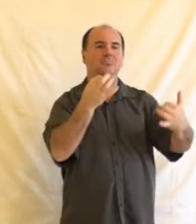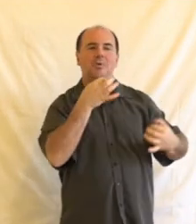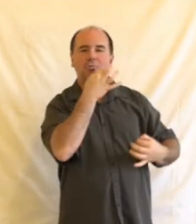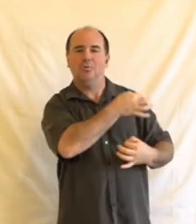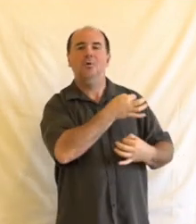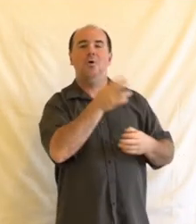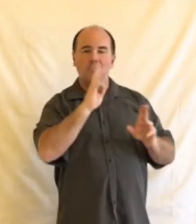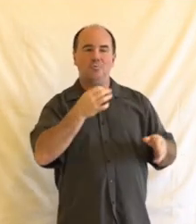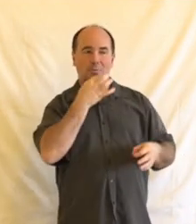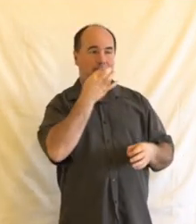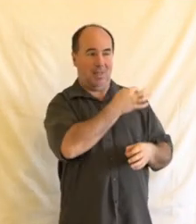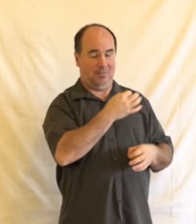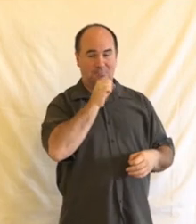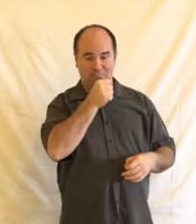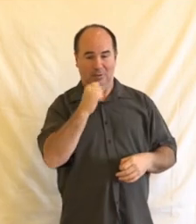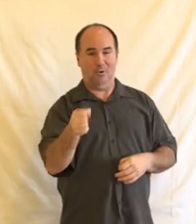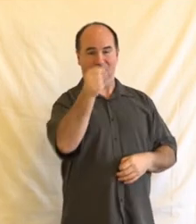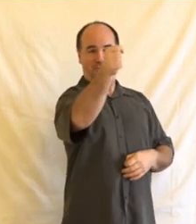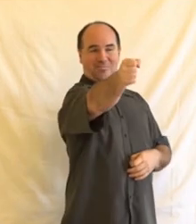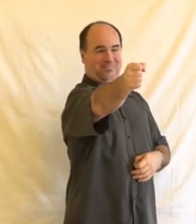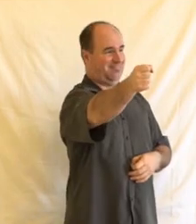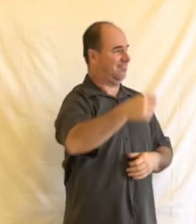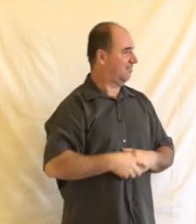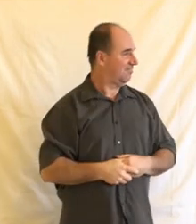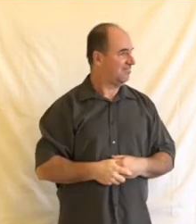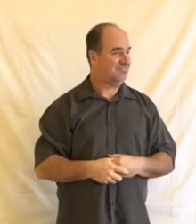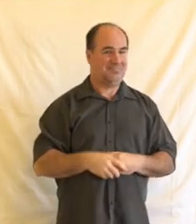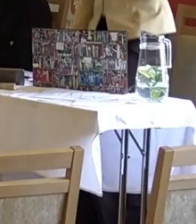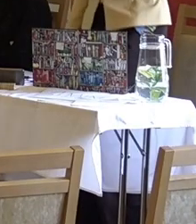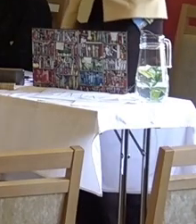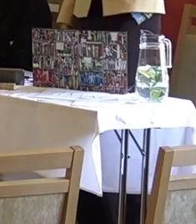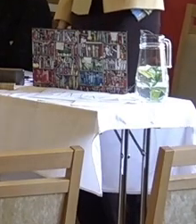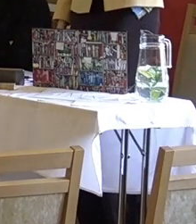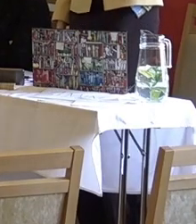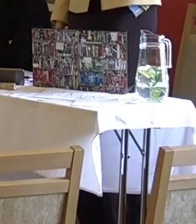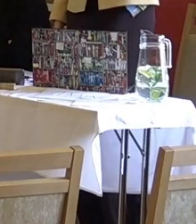mikrofon, takže můžeme vám přinést. Nestyďte se, zvedněte ruku.